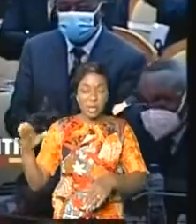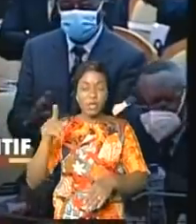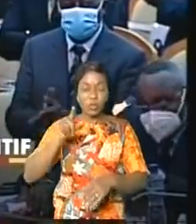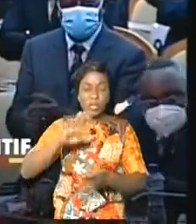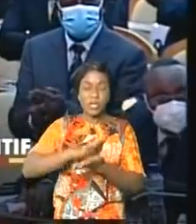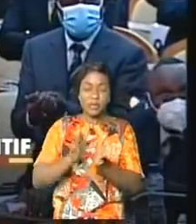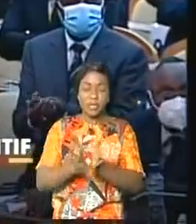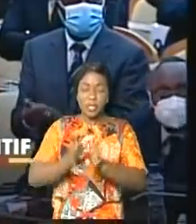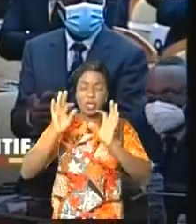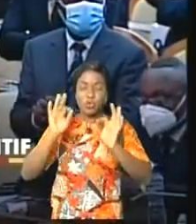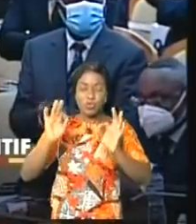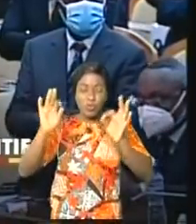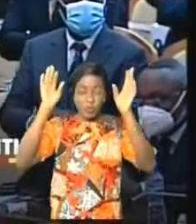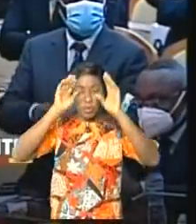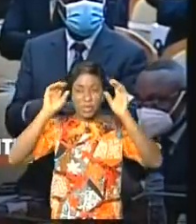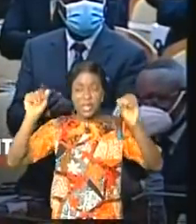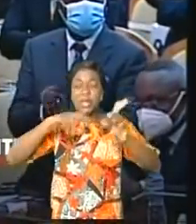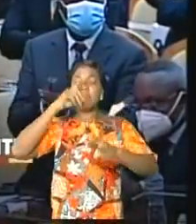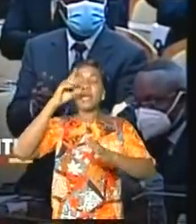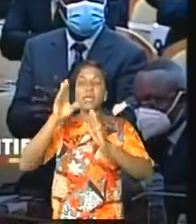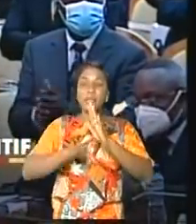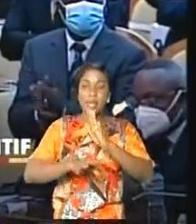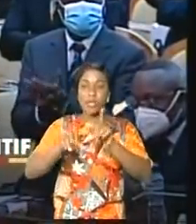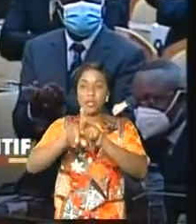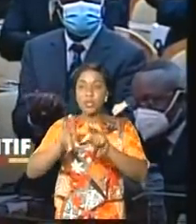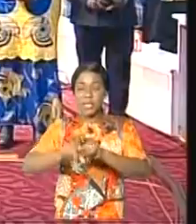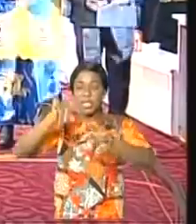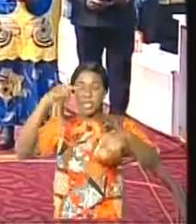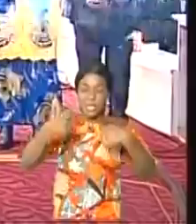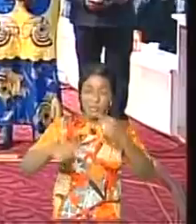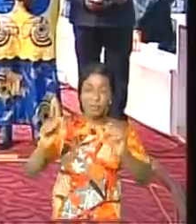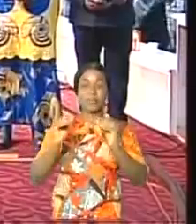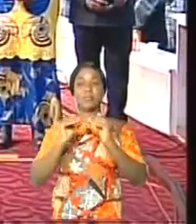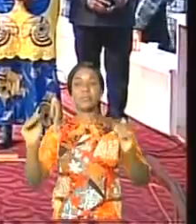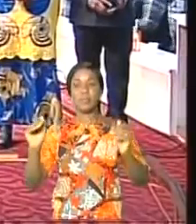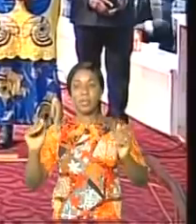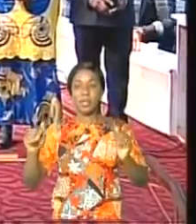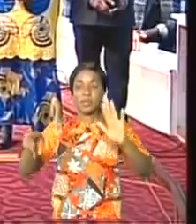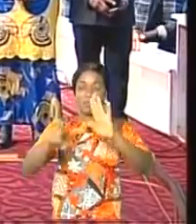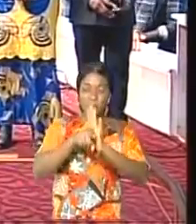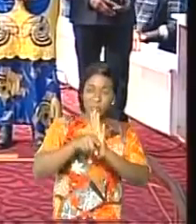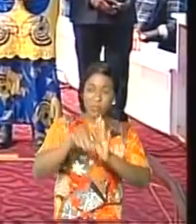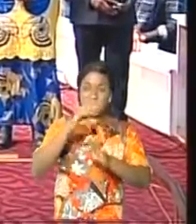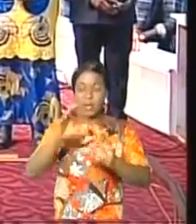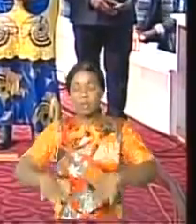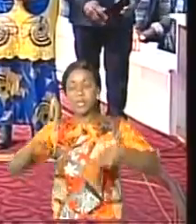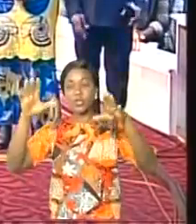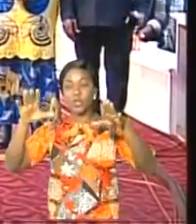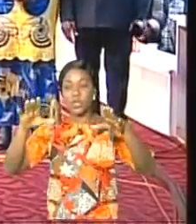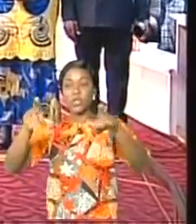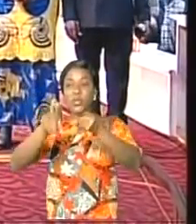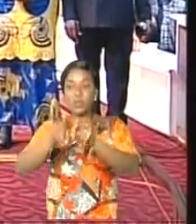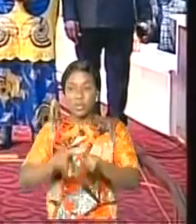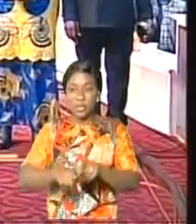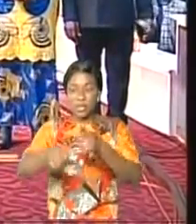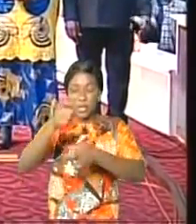'Assemblée nationale, qui placent son mandat sous les signes d'un débat équitable opposition majorité, remplacent à ses postes